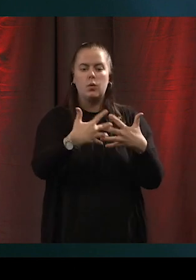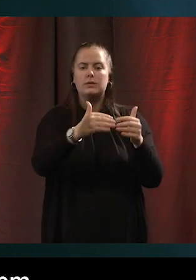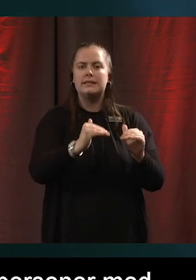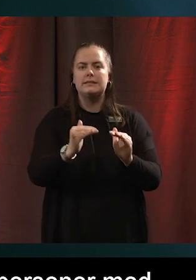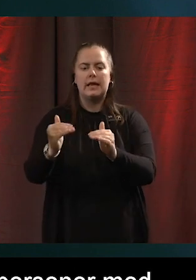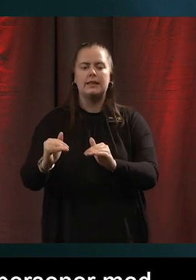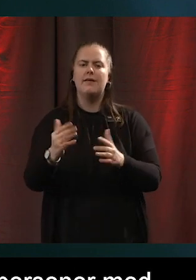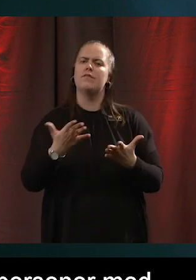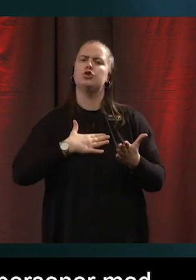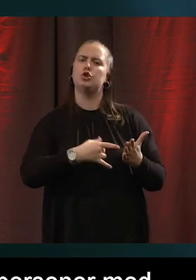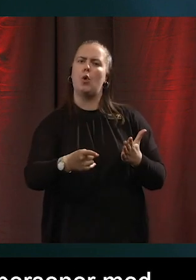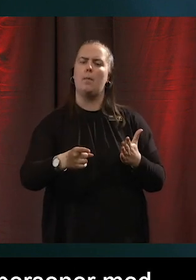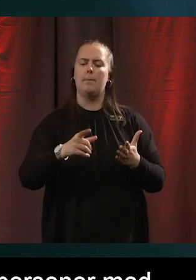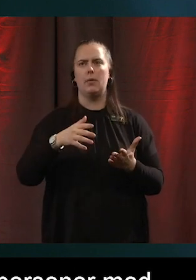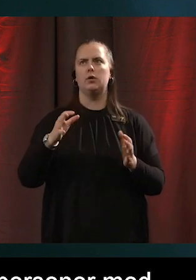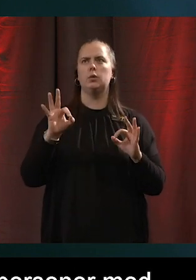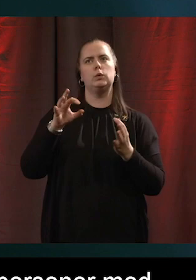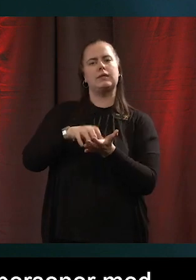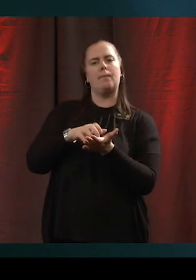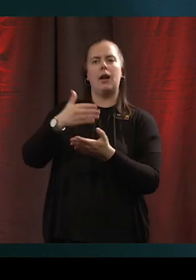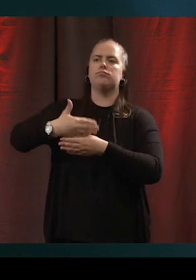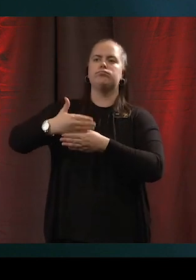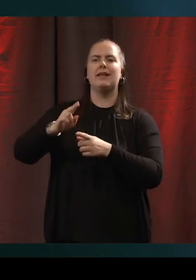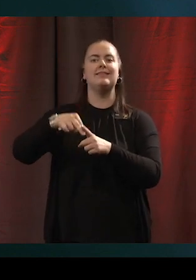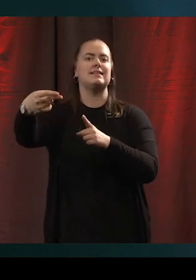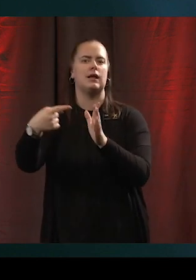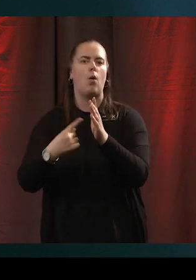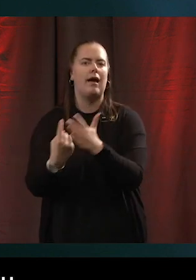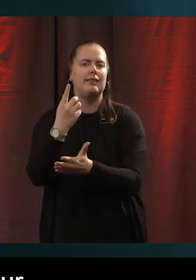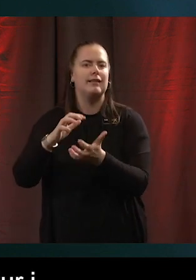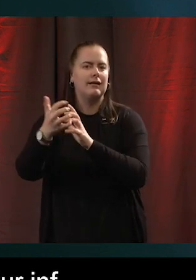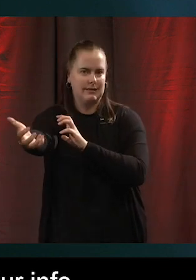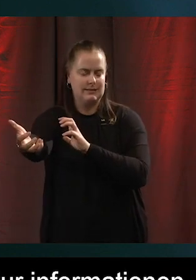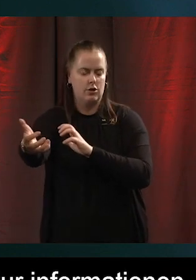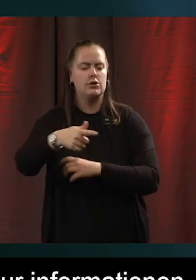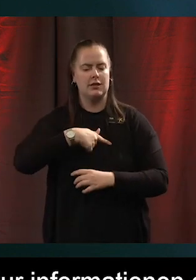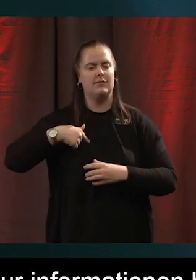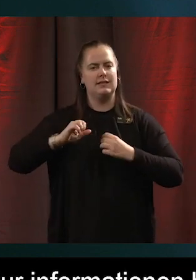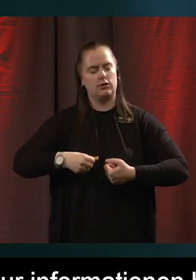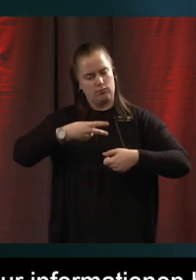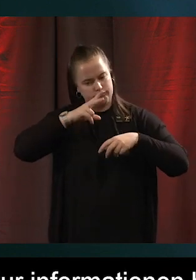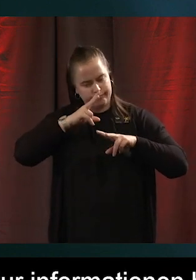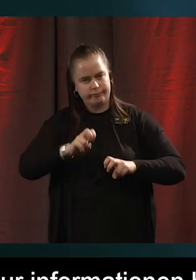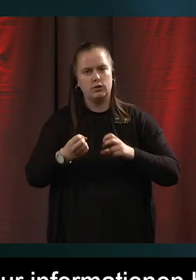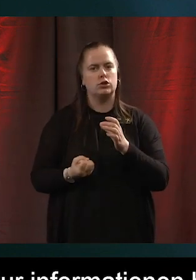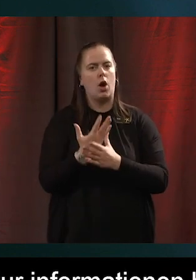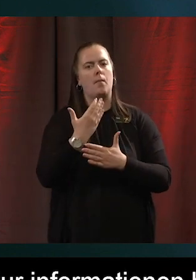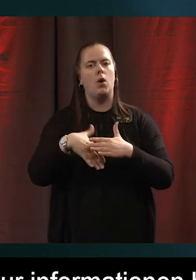gång det blir kris? Alltså hur borde informationen vara utformad? Så det ska vi lägga fram ett underlag då till